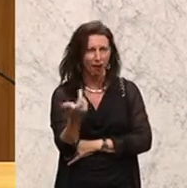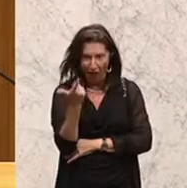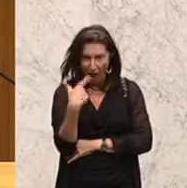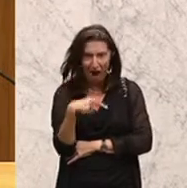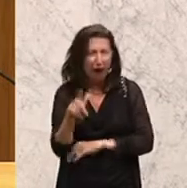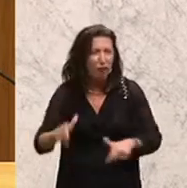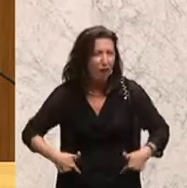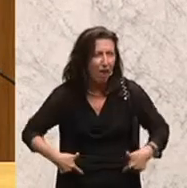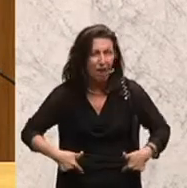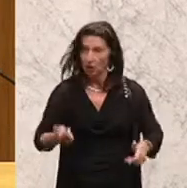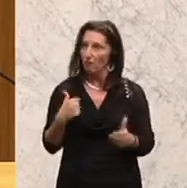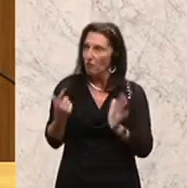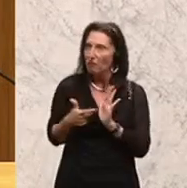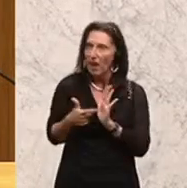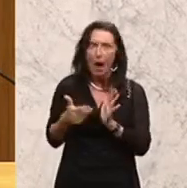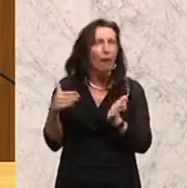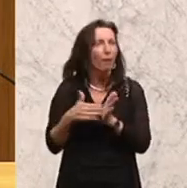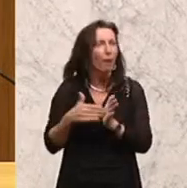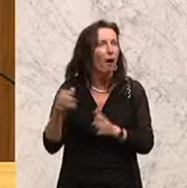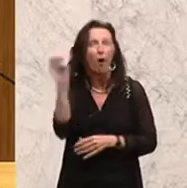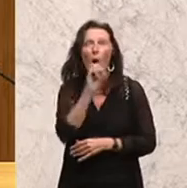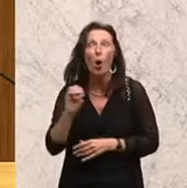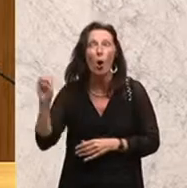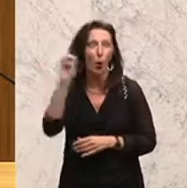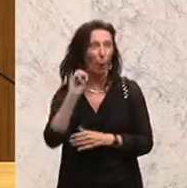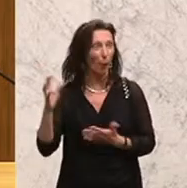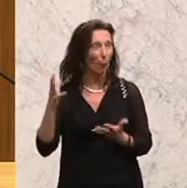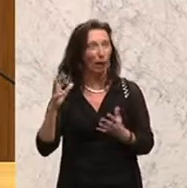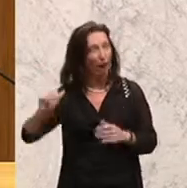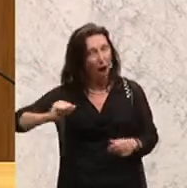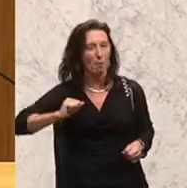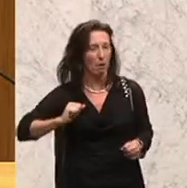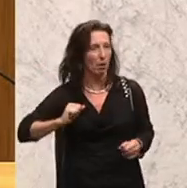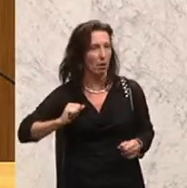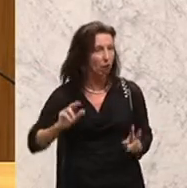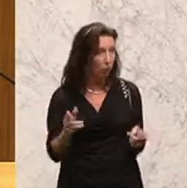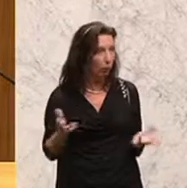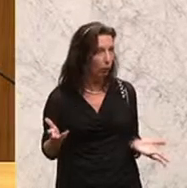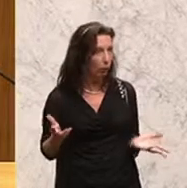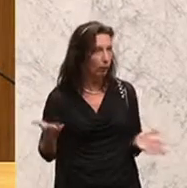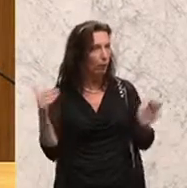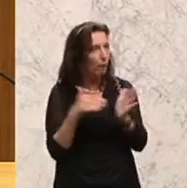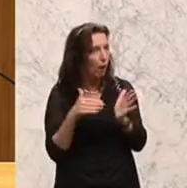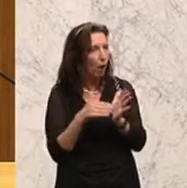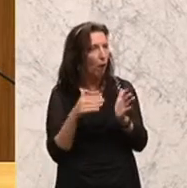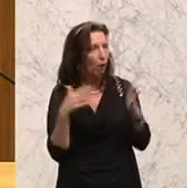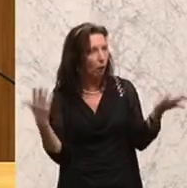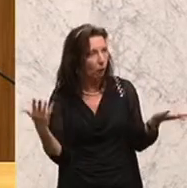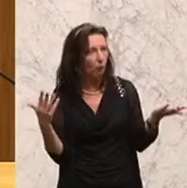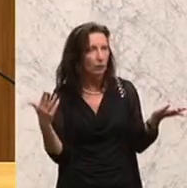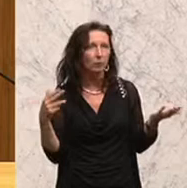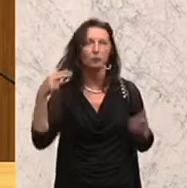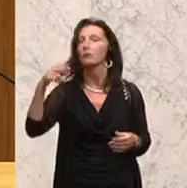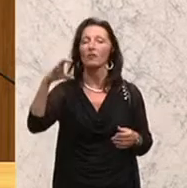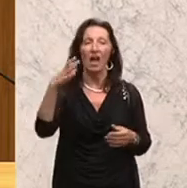wir haben gefordert, wir brauchen eine europäische Armee. Natürlich brauchen wir eine europäische Armee. Warum? Weil natürlich, und hier liegt HC Strache,